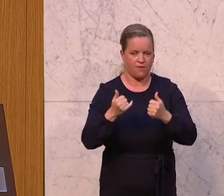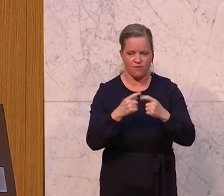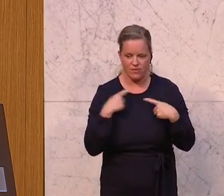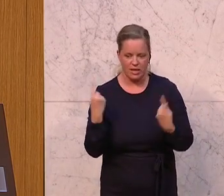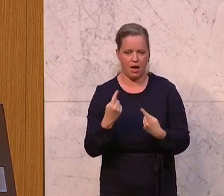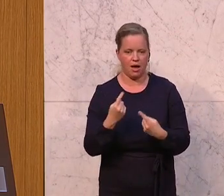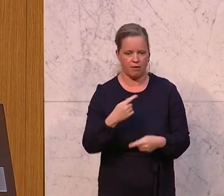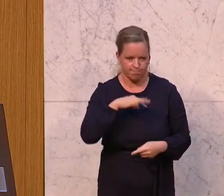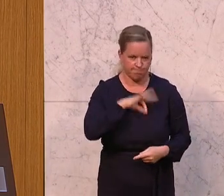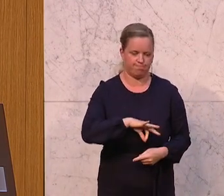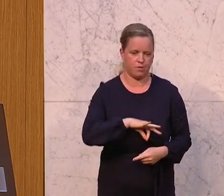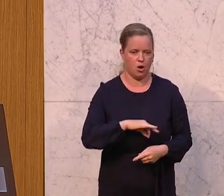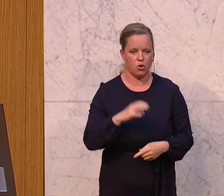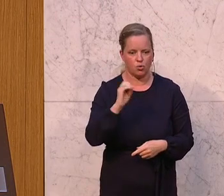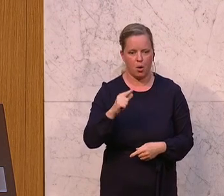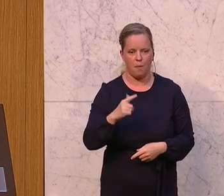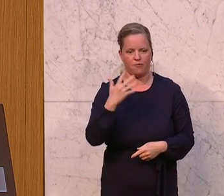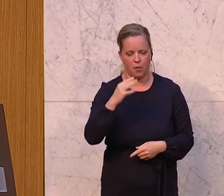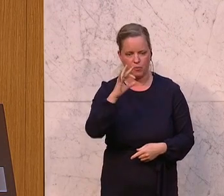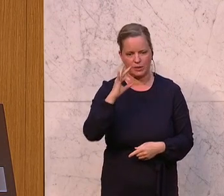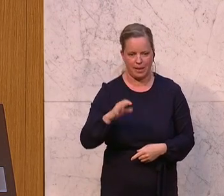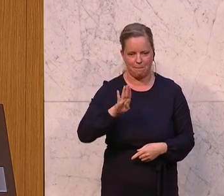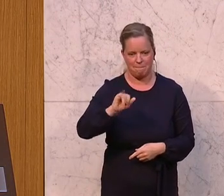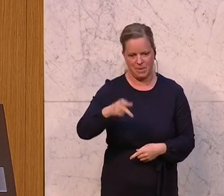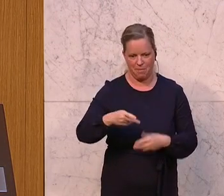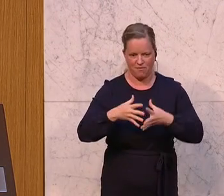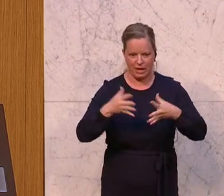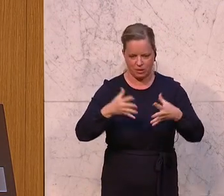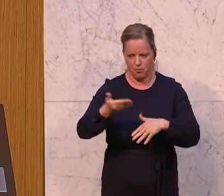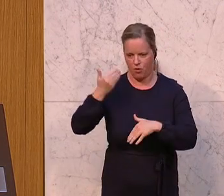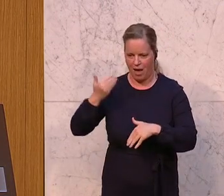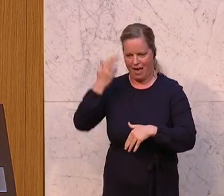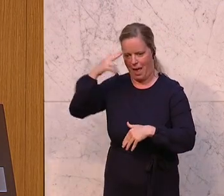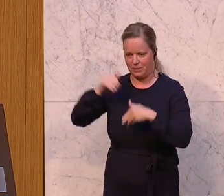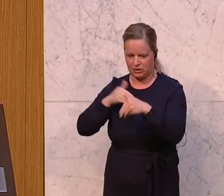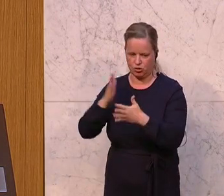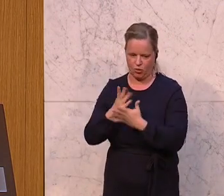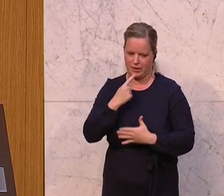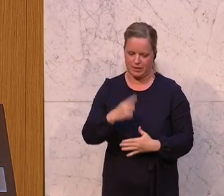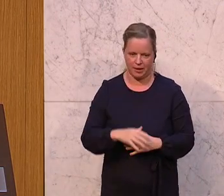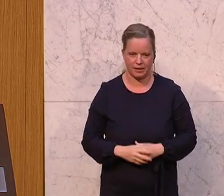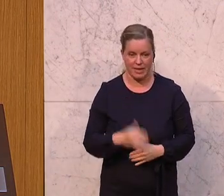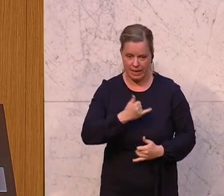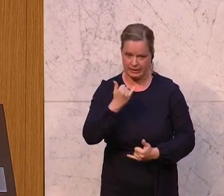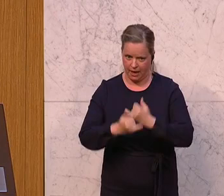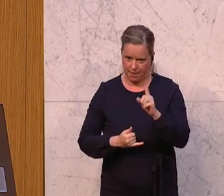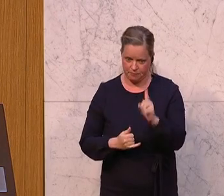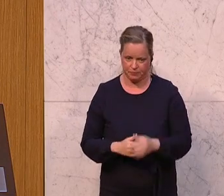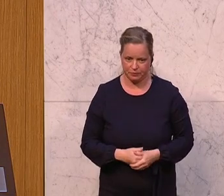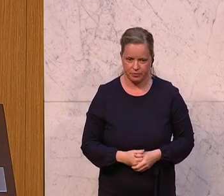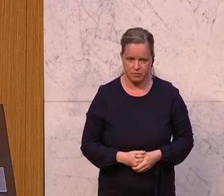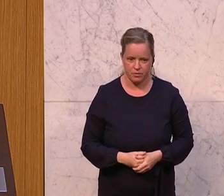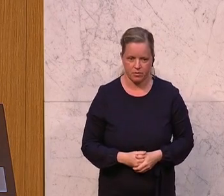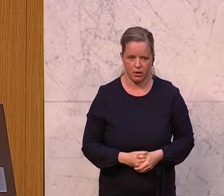profitiert. 0,5 Prozent Bildwachstum pro Jahr, hat der Herr Minister vorher schon erwähnt. Und ich lasse mir so eine Zukunft